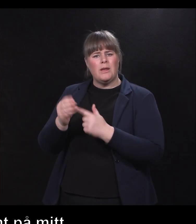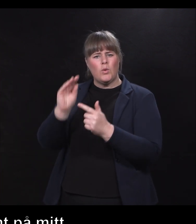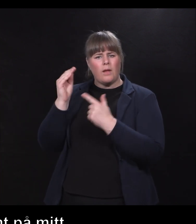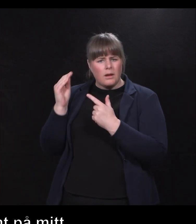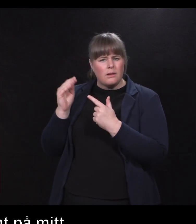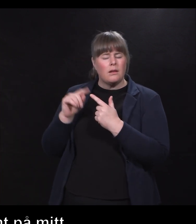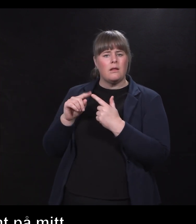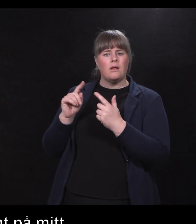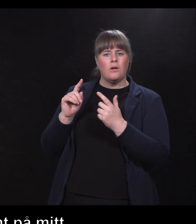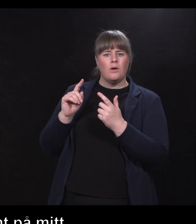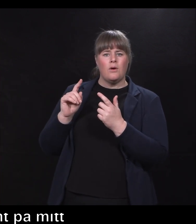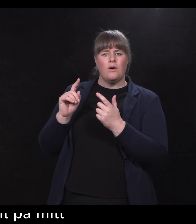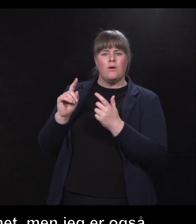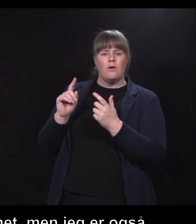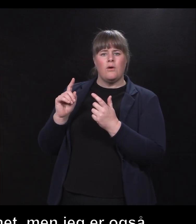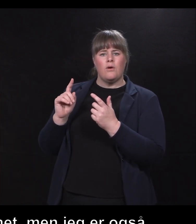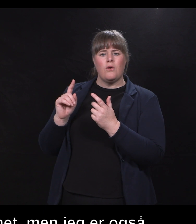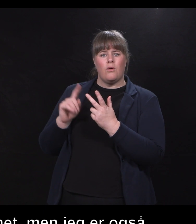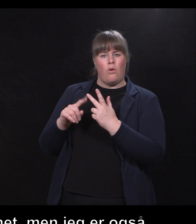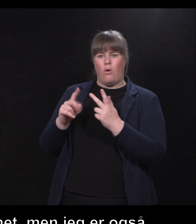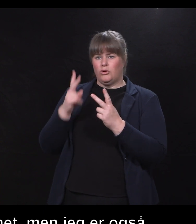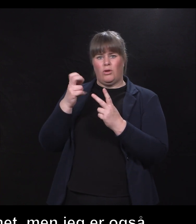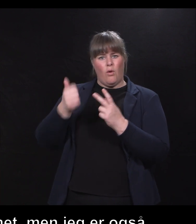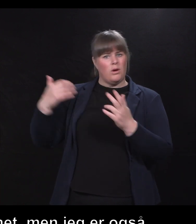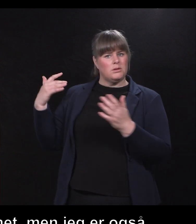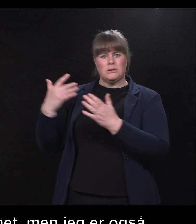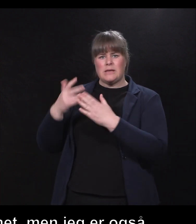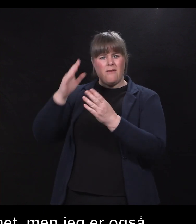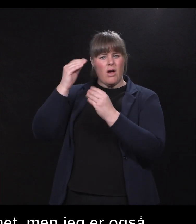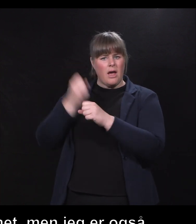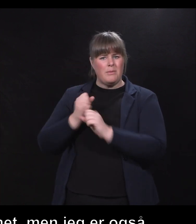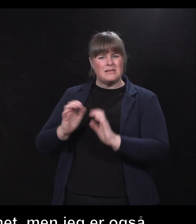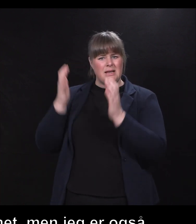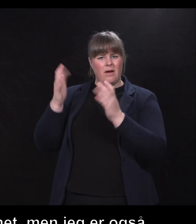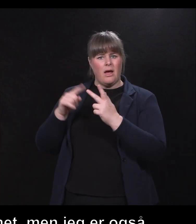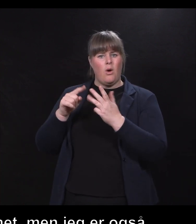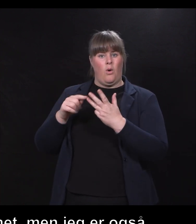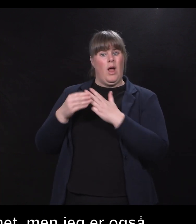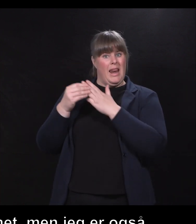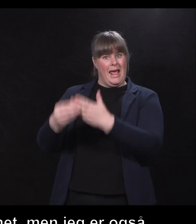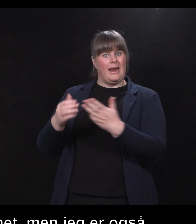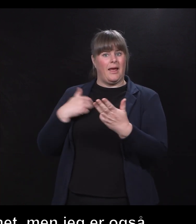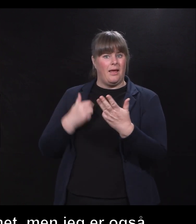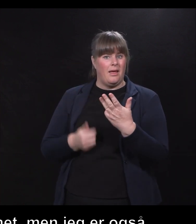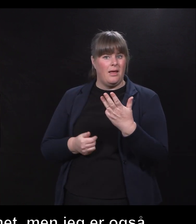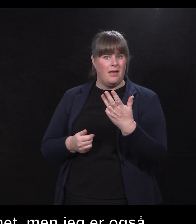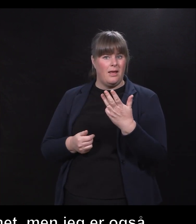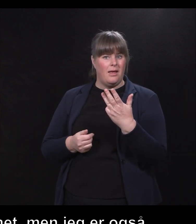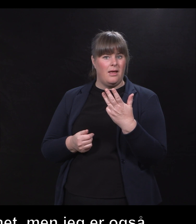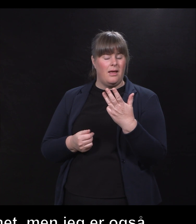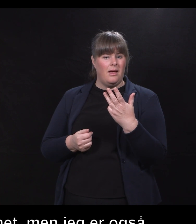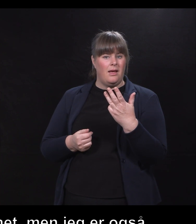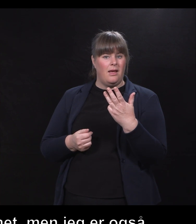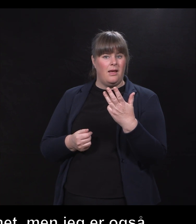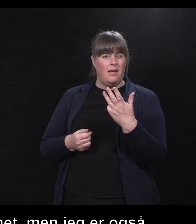20 års erfaring fra arbeidslivet nå, og jeg er leder. Vi må dømmes utifra